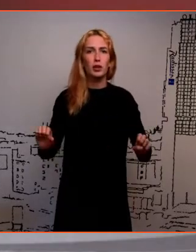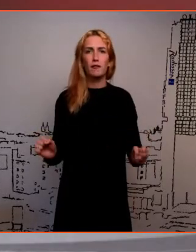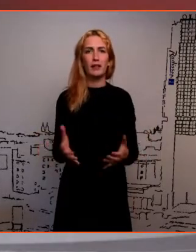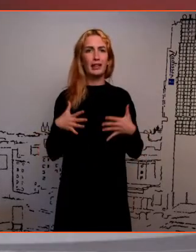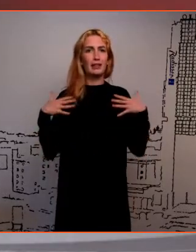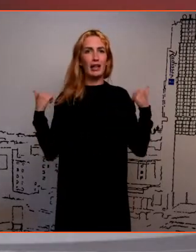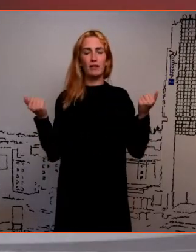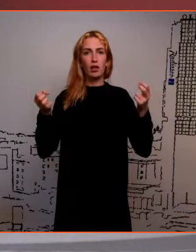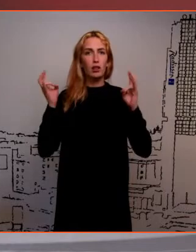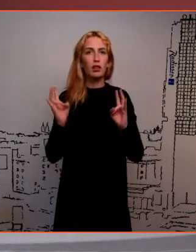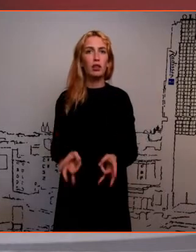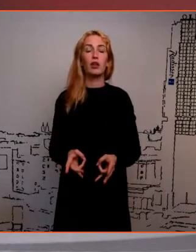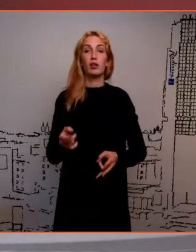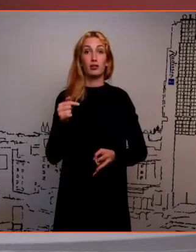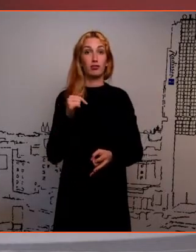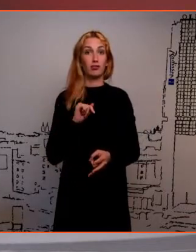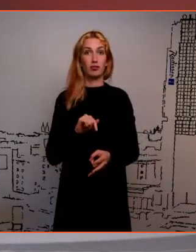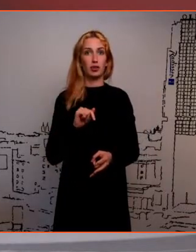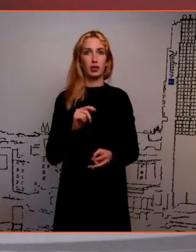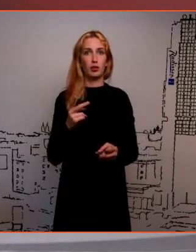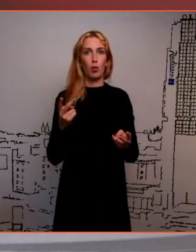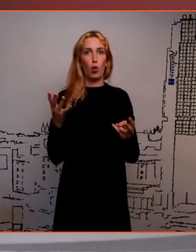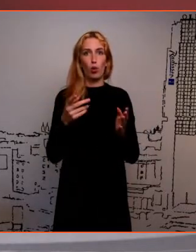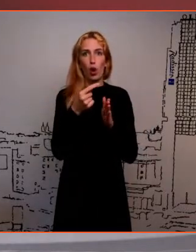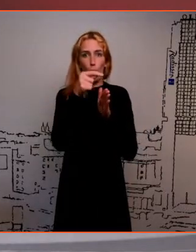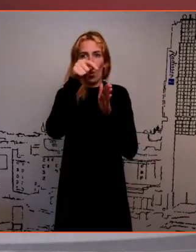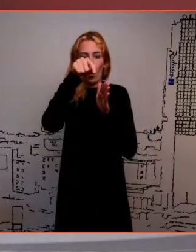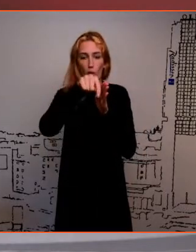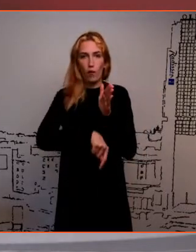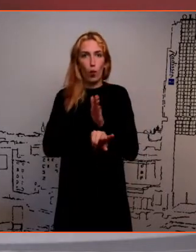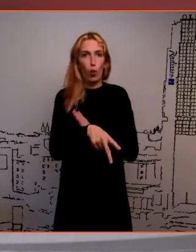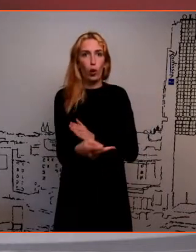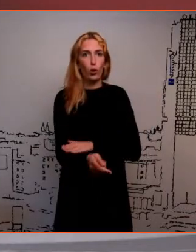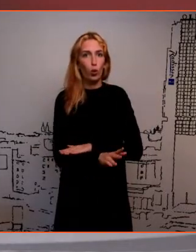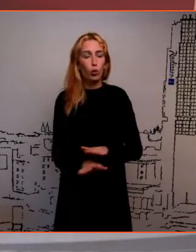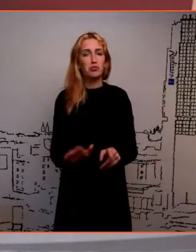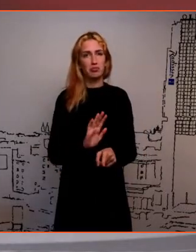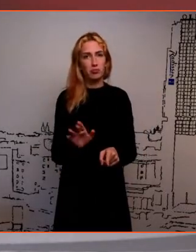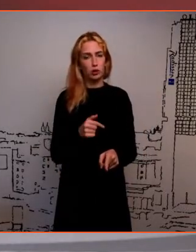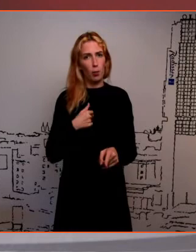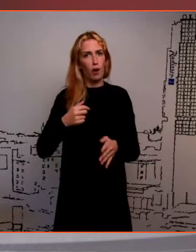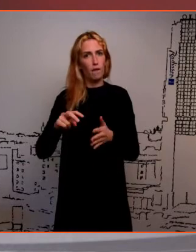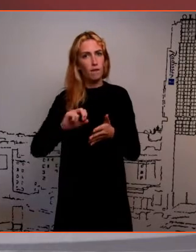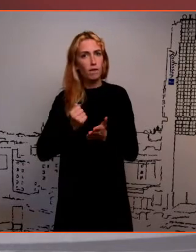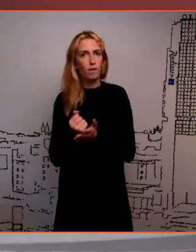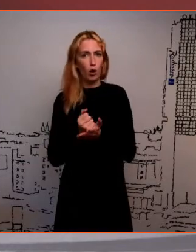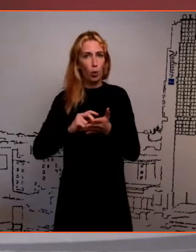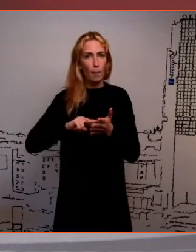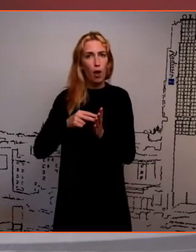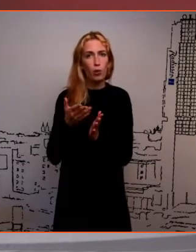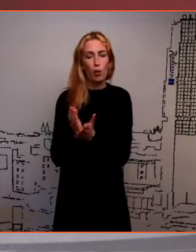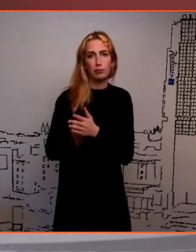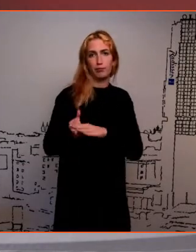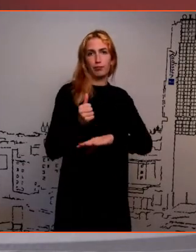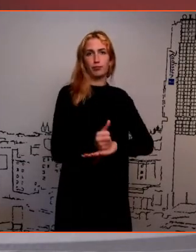tervisega, siis ma ei kuku nagu kuhugi sügaviku, et mul on mingisugune variant, et neid asju võiks tegelikult ka rahul